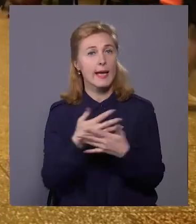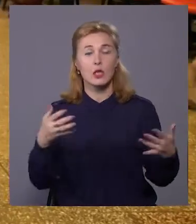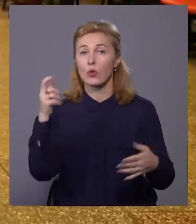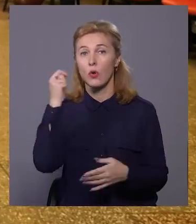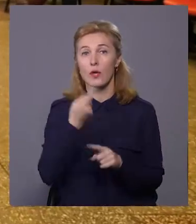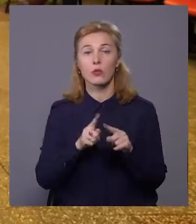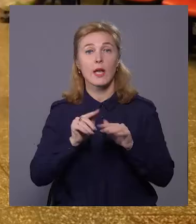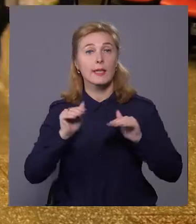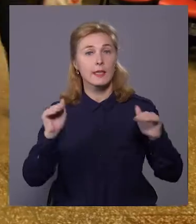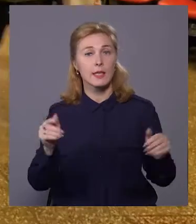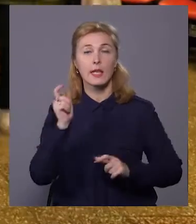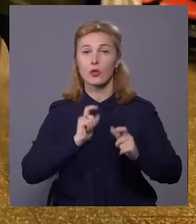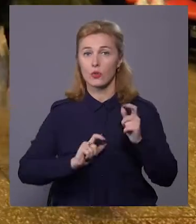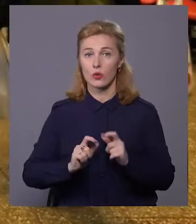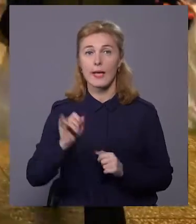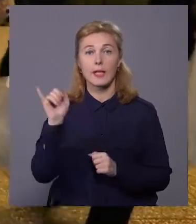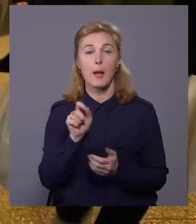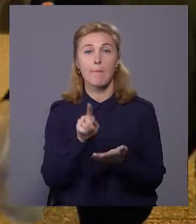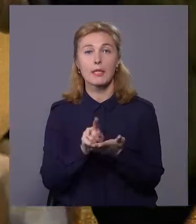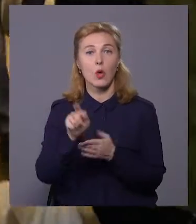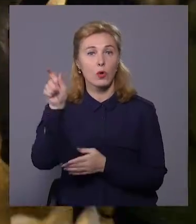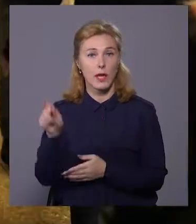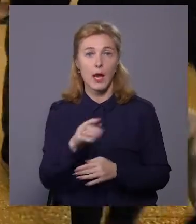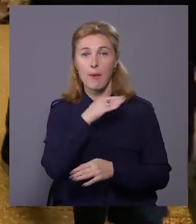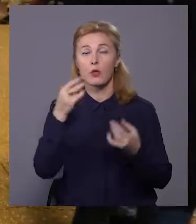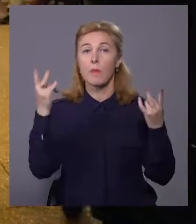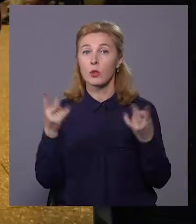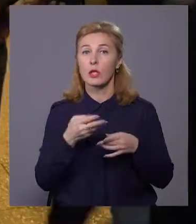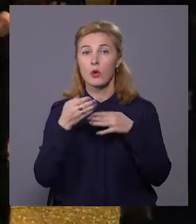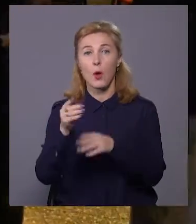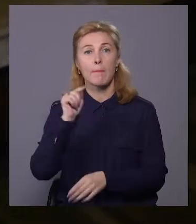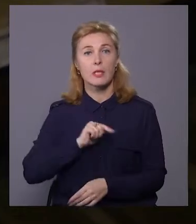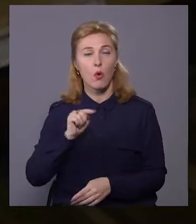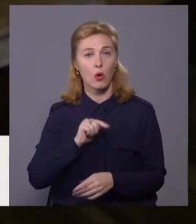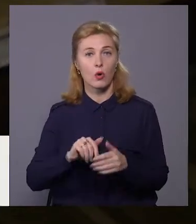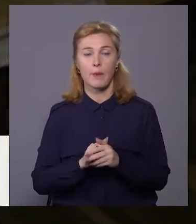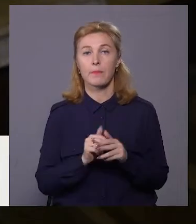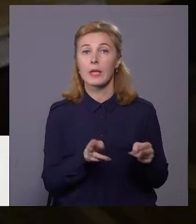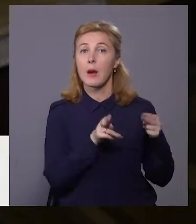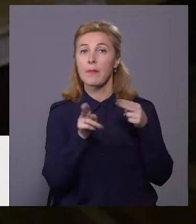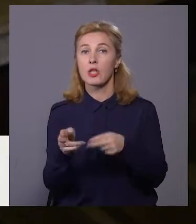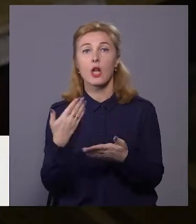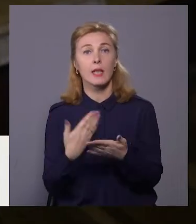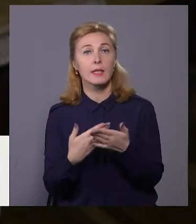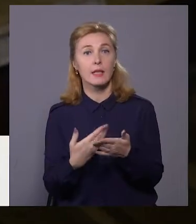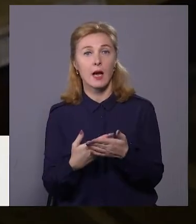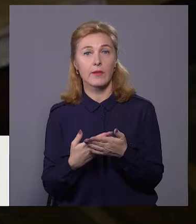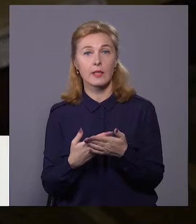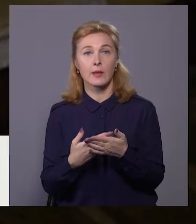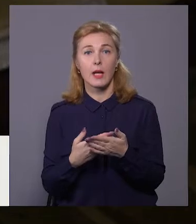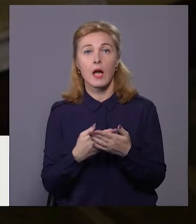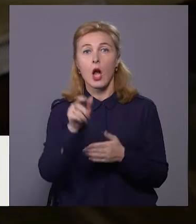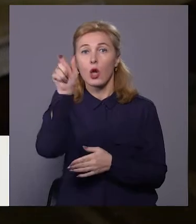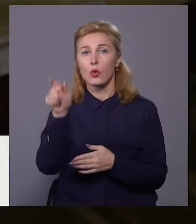віку – це і діти, і студенти, і пенсіонери. Багатьом потрібна допомога психолога. Приїжджали навіть і самі, і людей